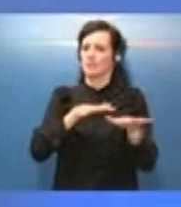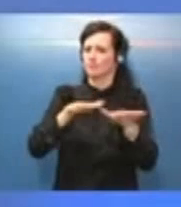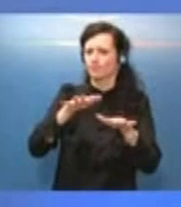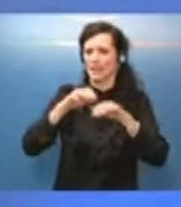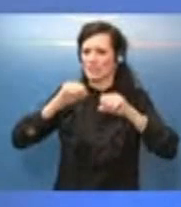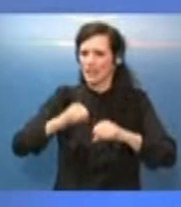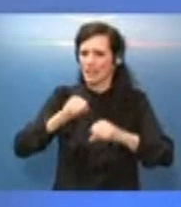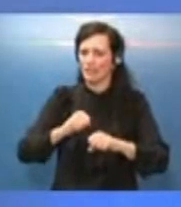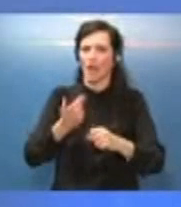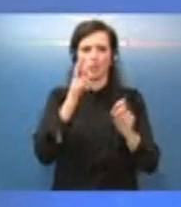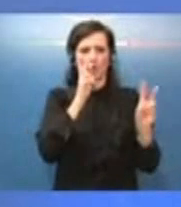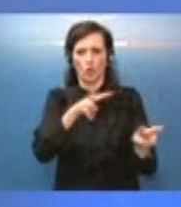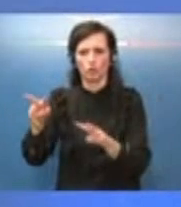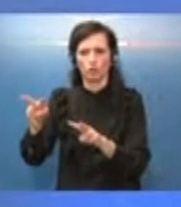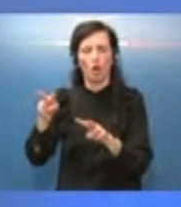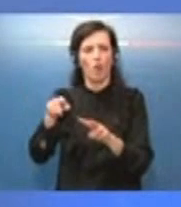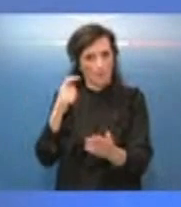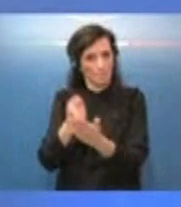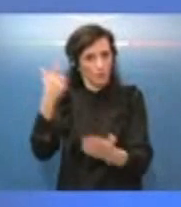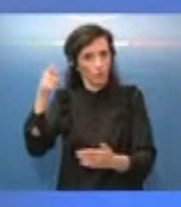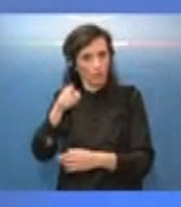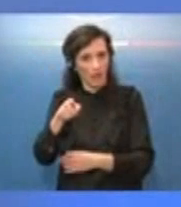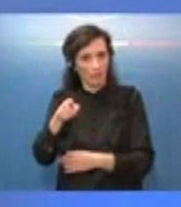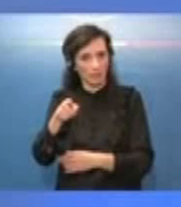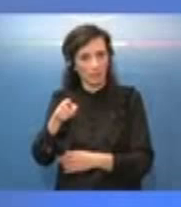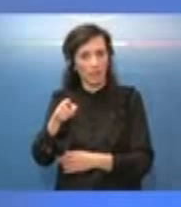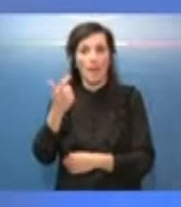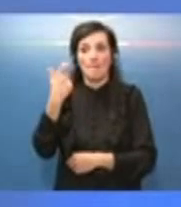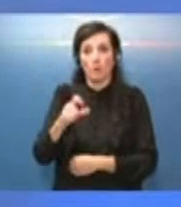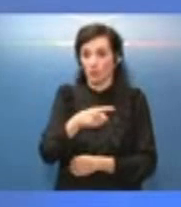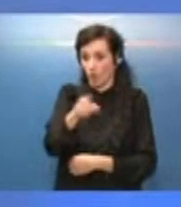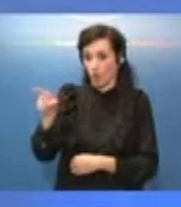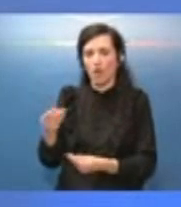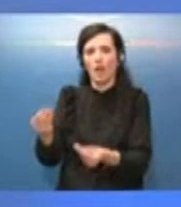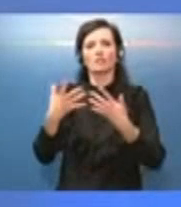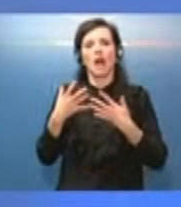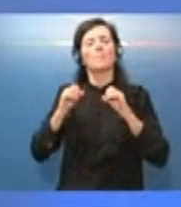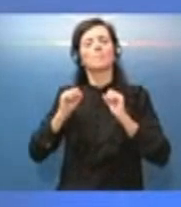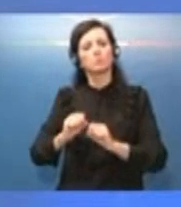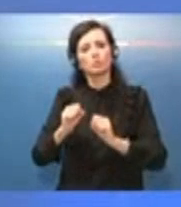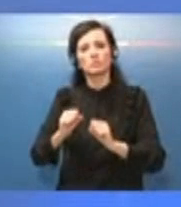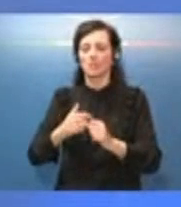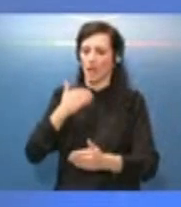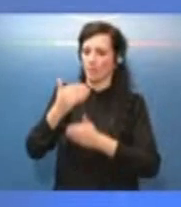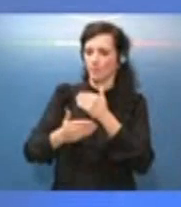sanitaria, di controlli, eccetera, che ci ha permesso finora di affrontare l